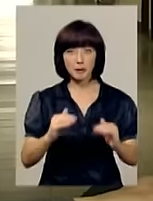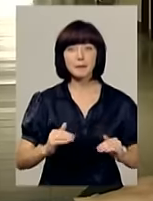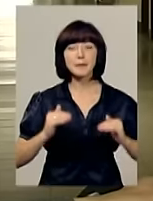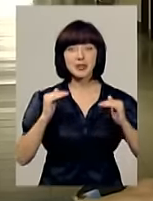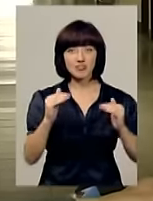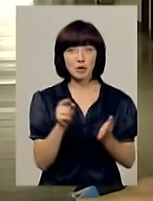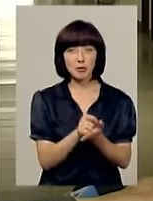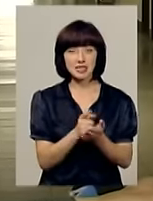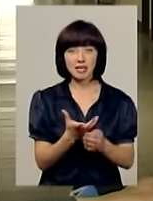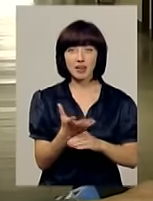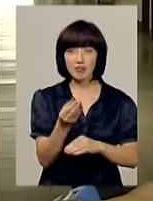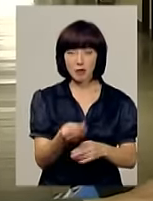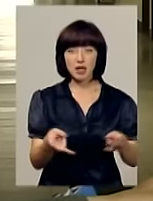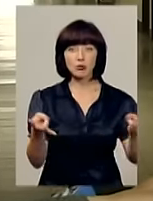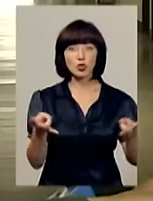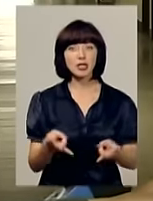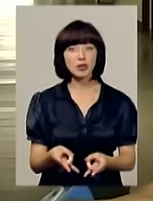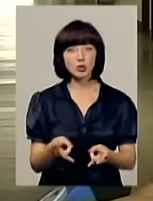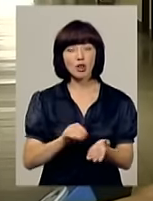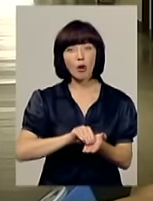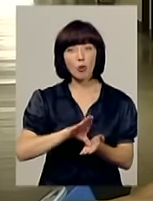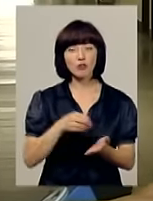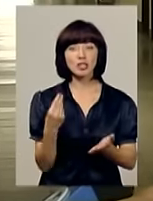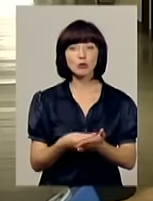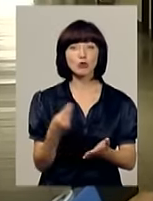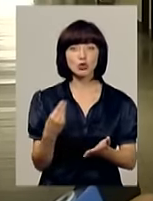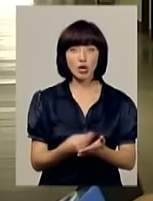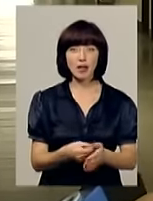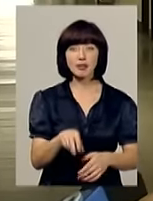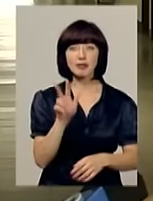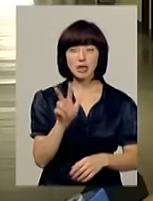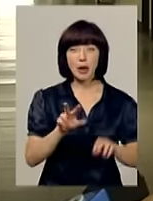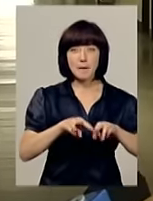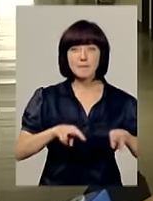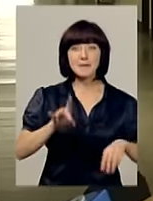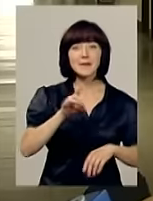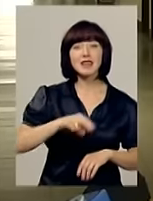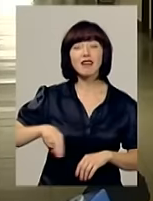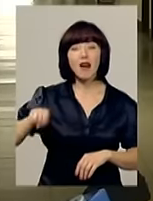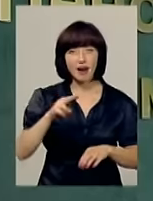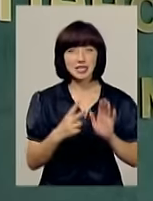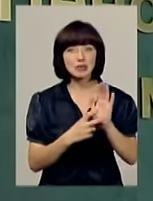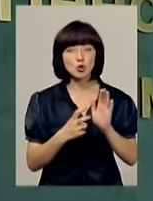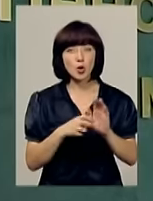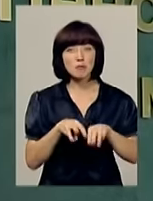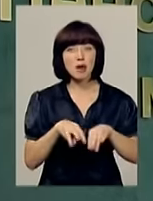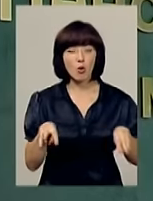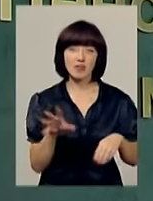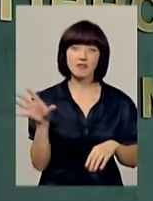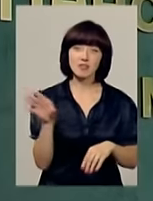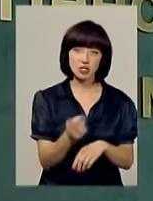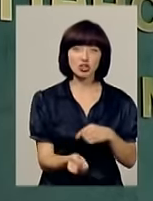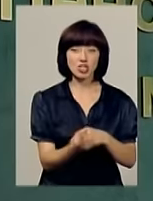пенсійних виплат. Для цього нам потрібно наповнити бюджет на 3 мільярди 700 мільйонів гривень. Всі джерела